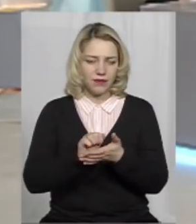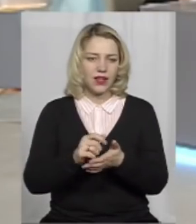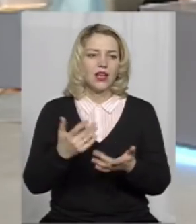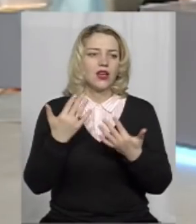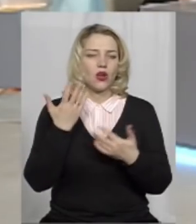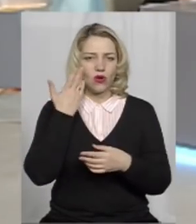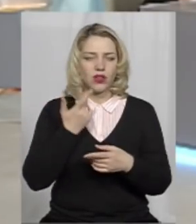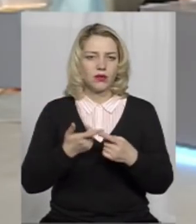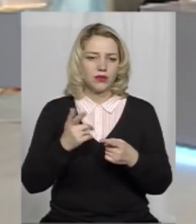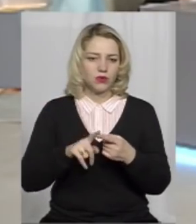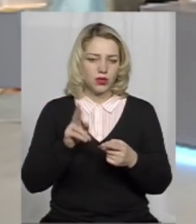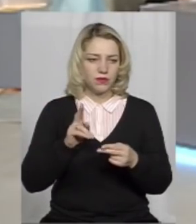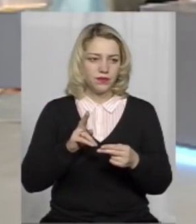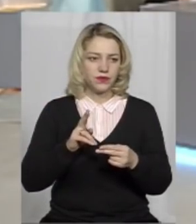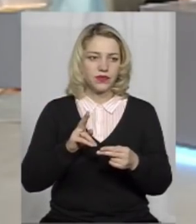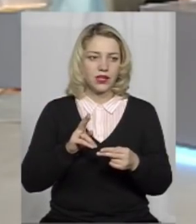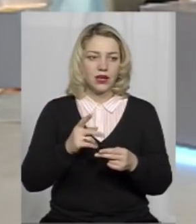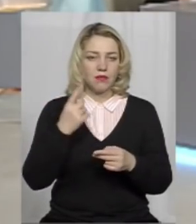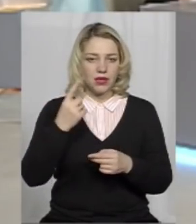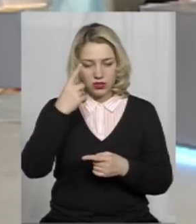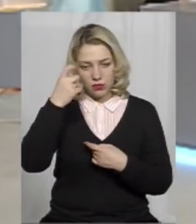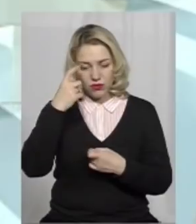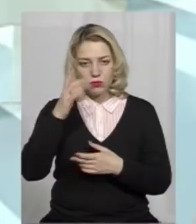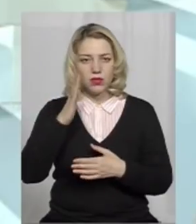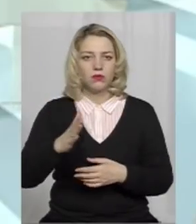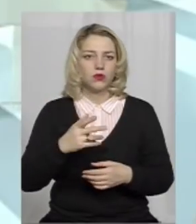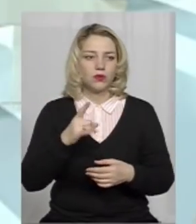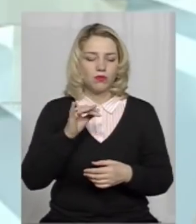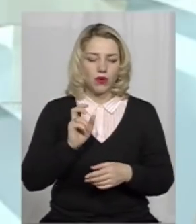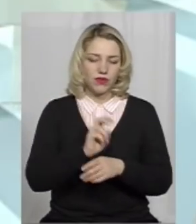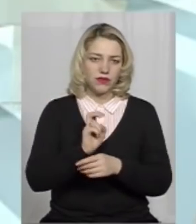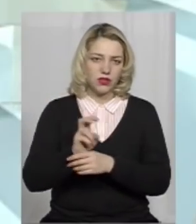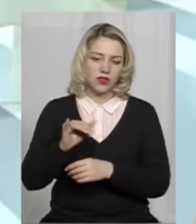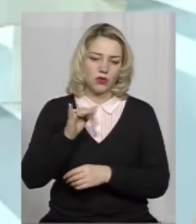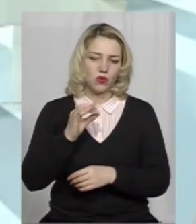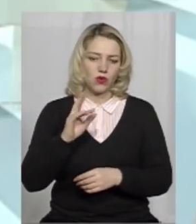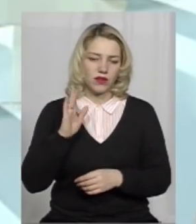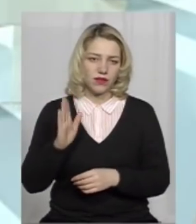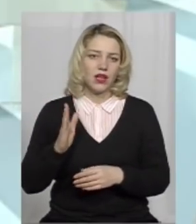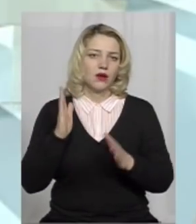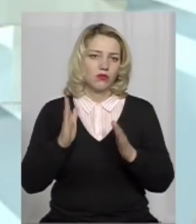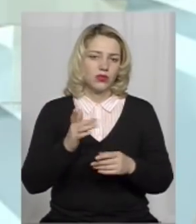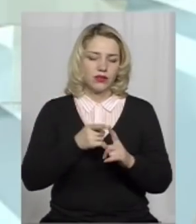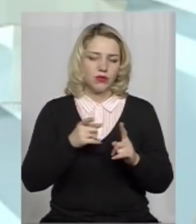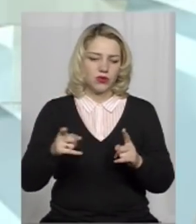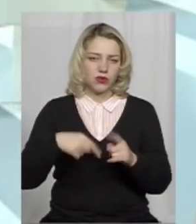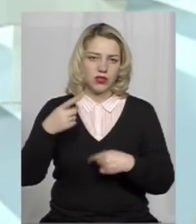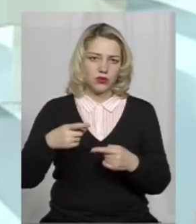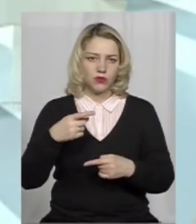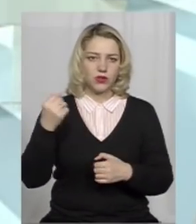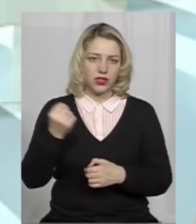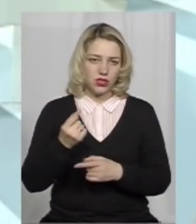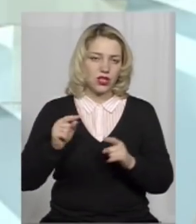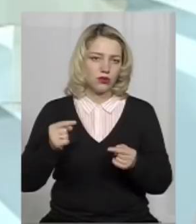тривати? Я думаю, що перші повідомлення про відвідування уроків ми можемо вже отримати впродовж наступного тижня.